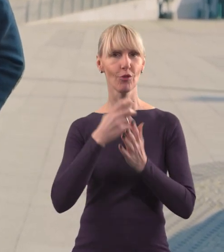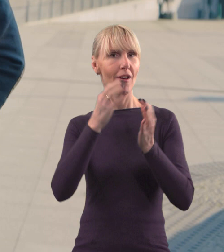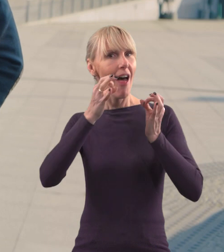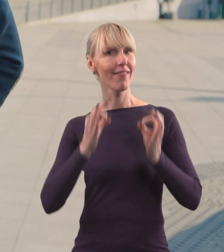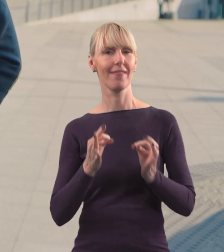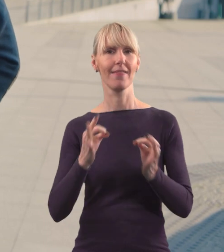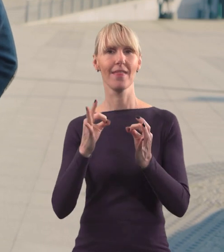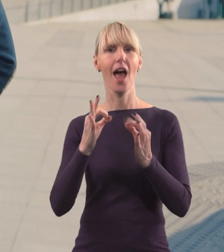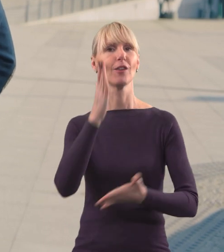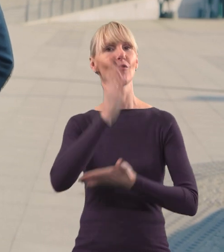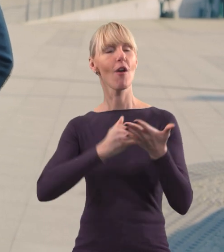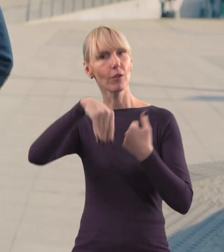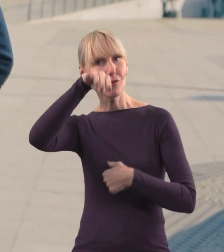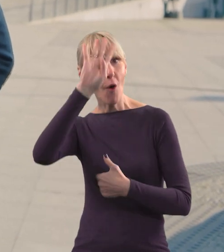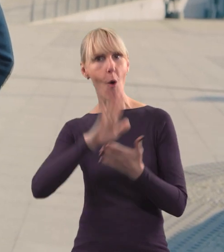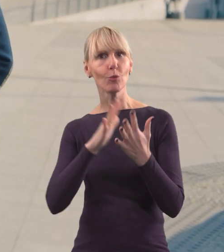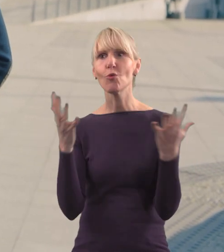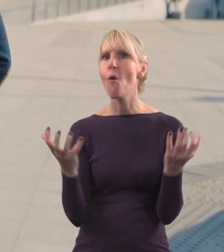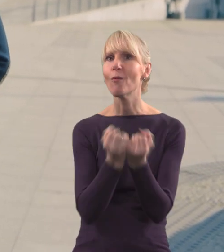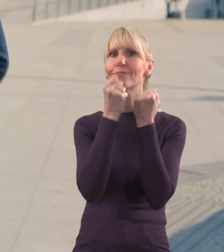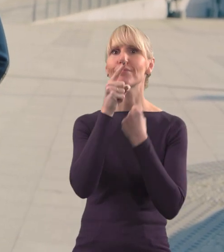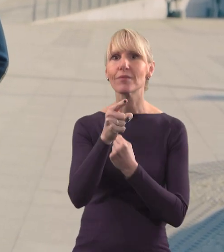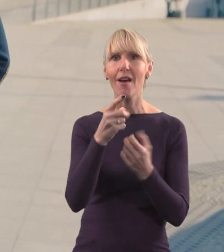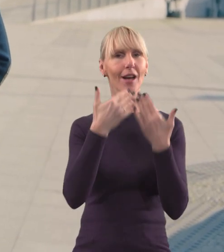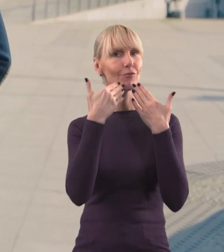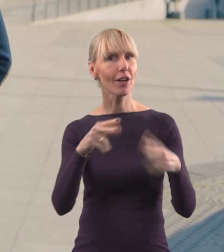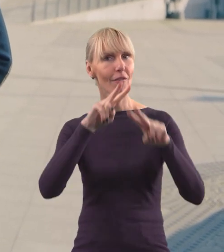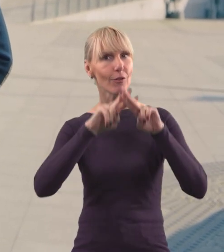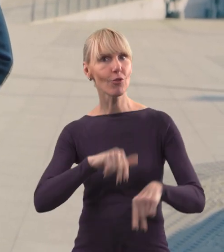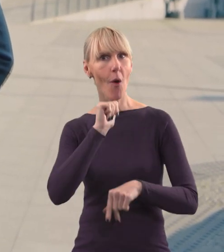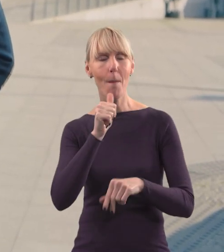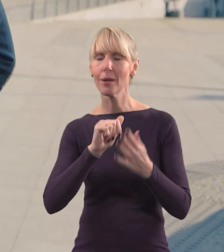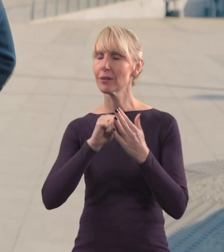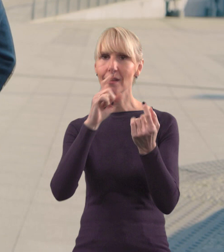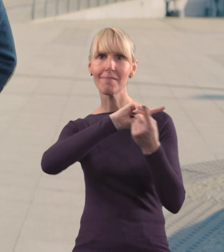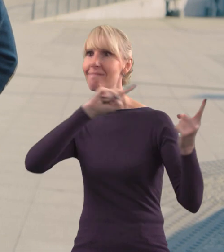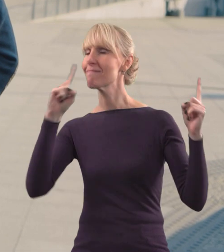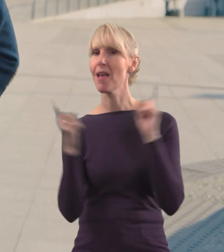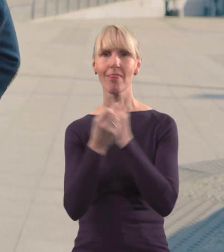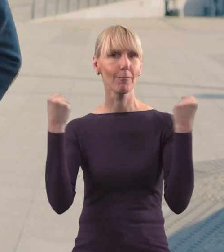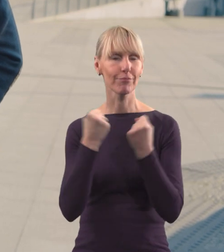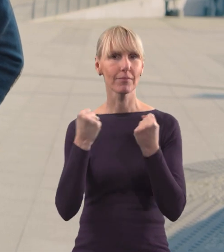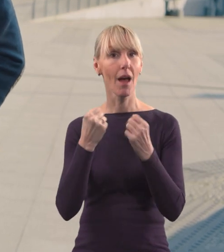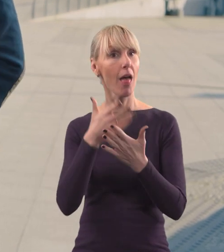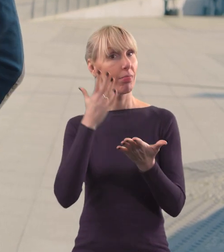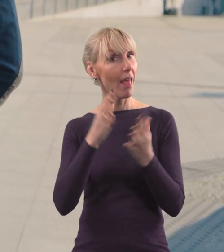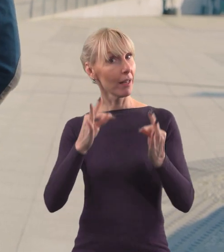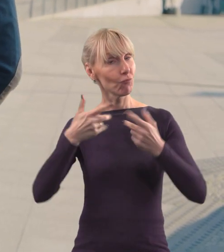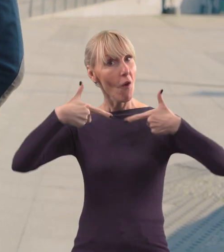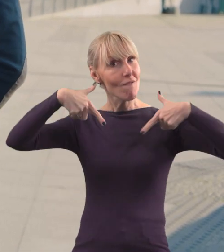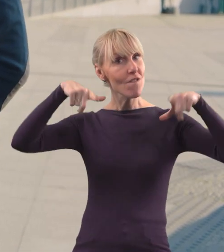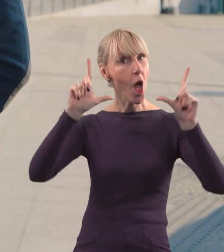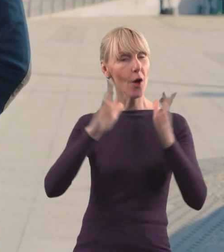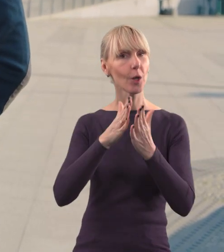postanowiliśmy odkryć województwo łódzkie, które zmienia się nie do poznania dzięki funduszom europejskim. To zainspirowało nas do